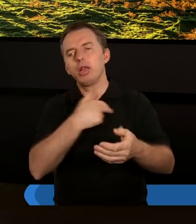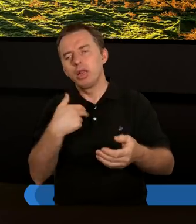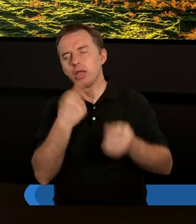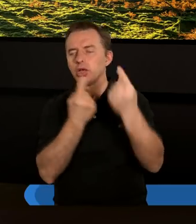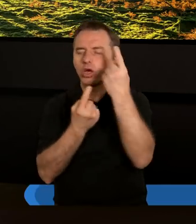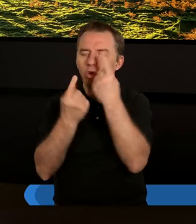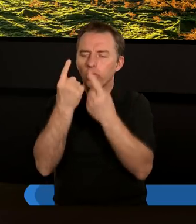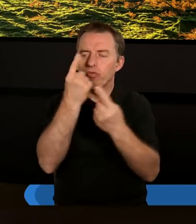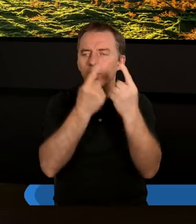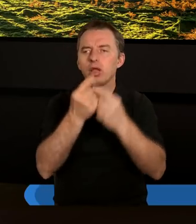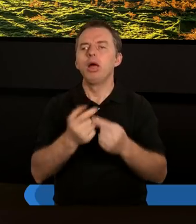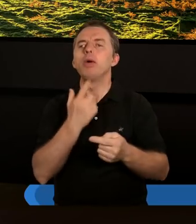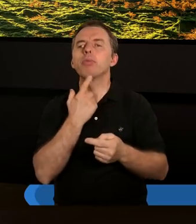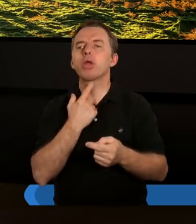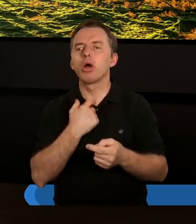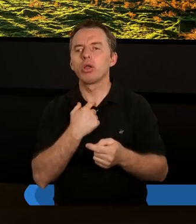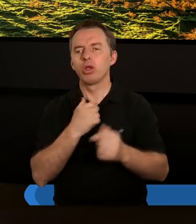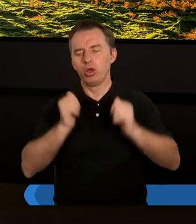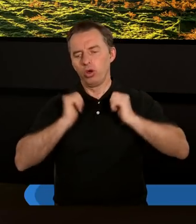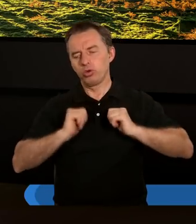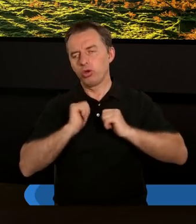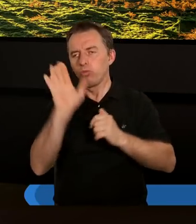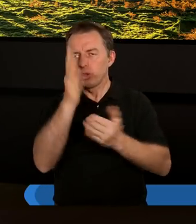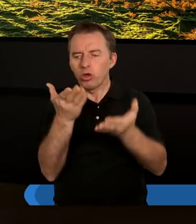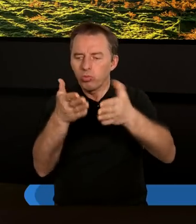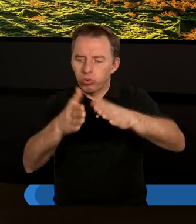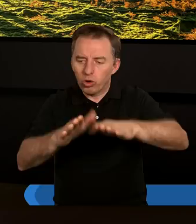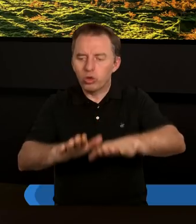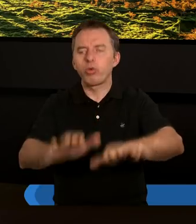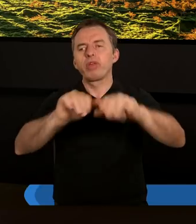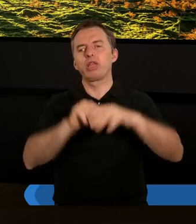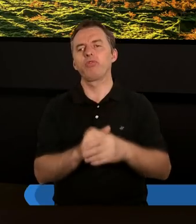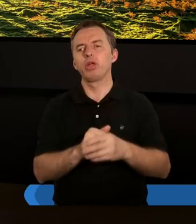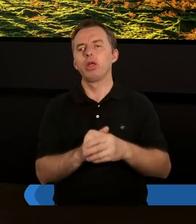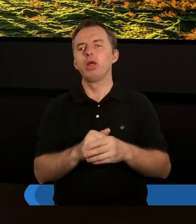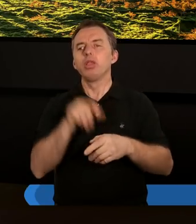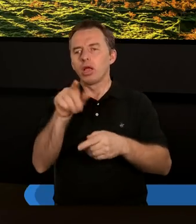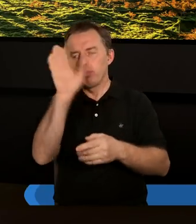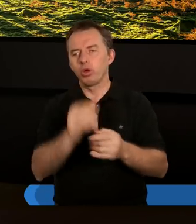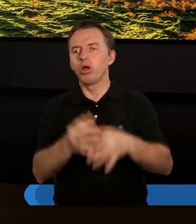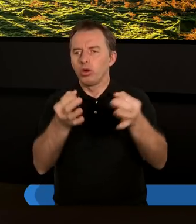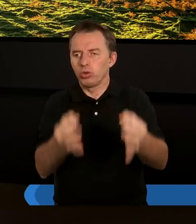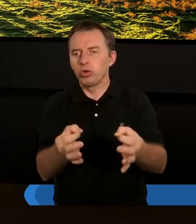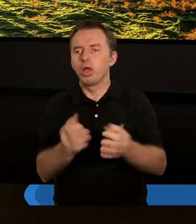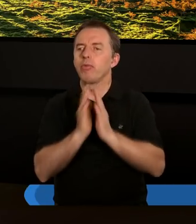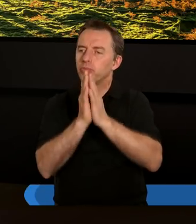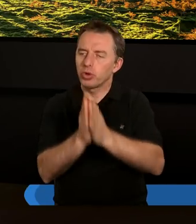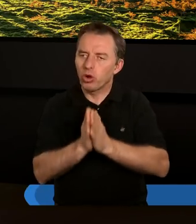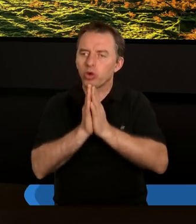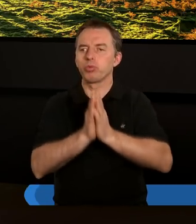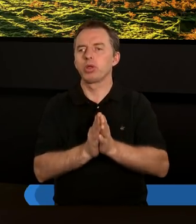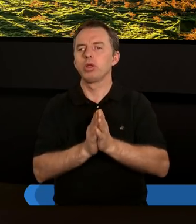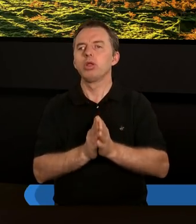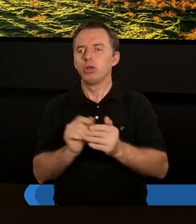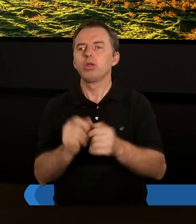rozważanie, pragniemy, oczekując Bożego błogosławieństwa, właśnie do Boga zwrócić się w serdecznej prośbie